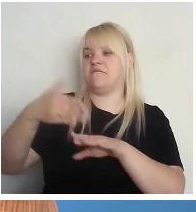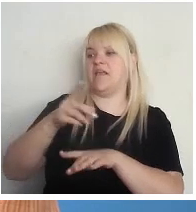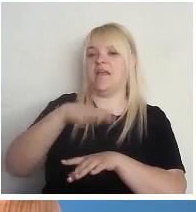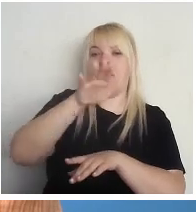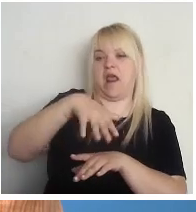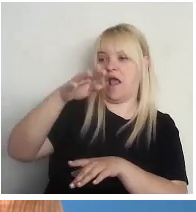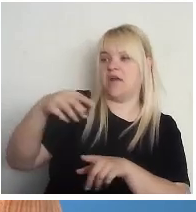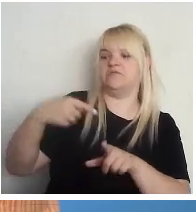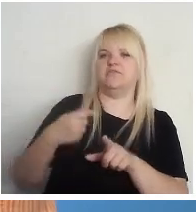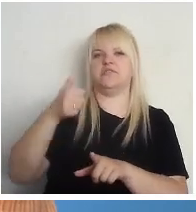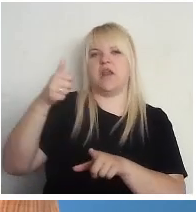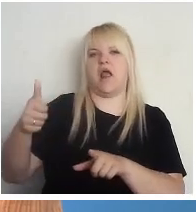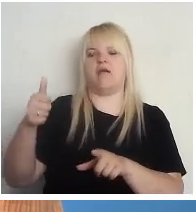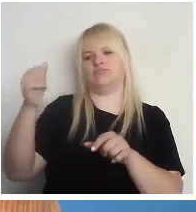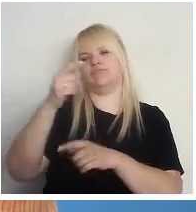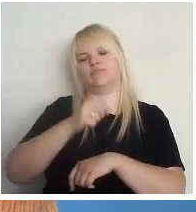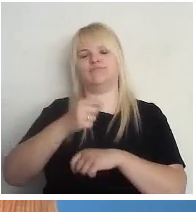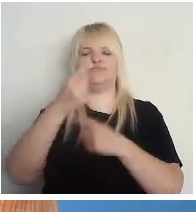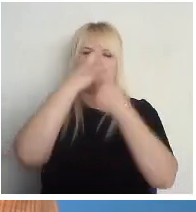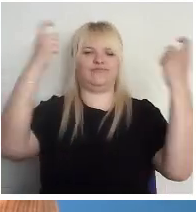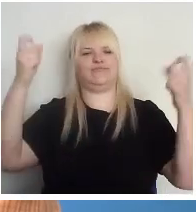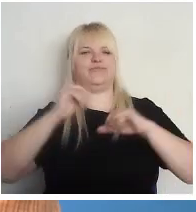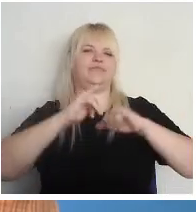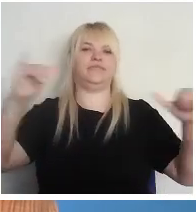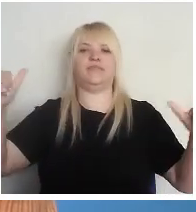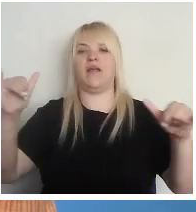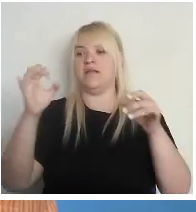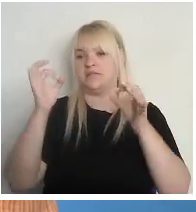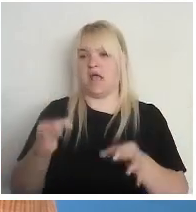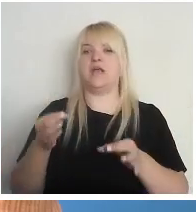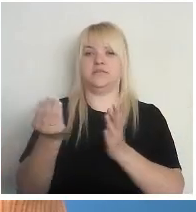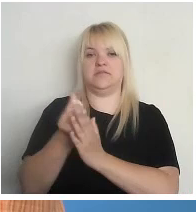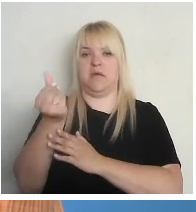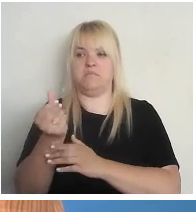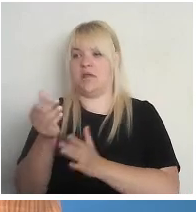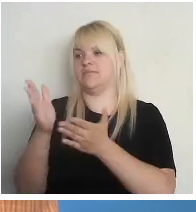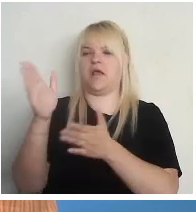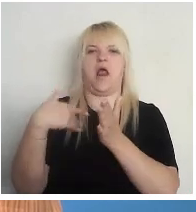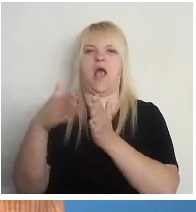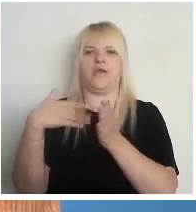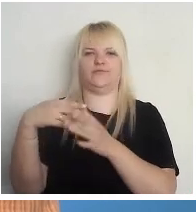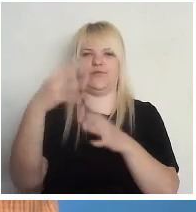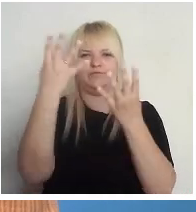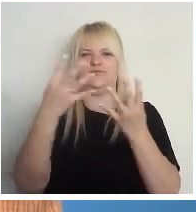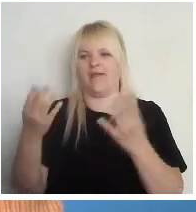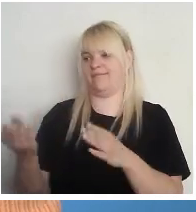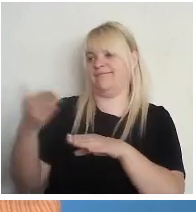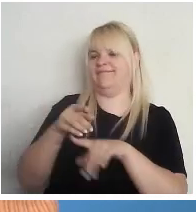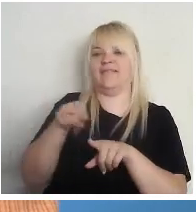uztaisīja labu bijāru un ļauja citiem par nelielu un taisnīgu samaksu krāso ar žogu. Tad Igaunija, man liekas, dara to pašu.